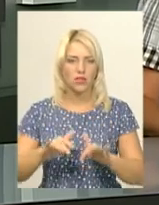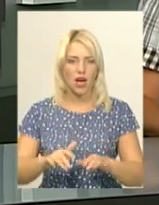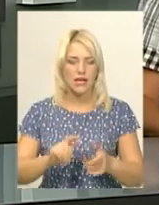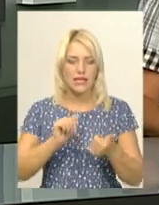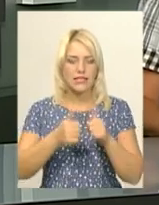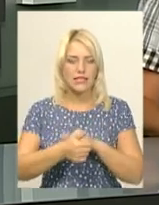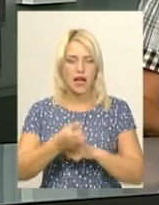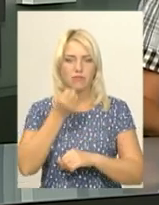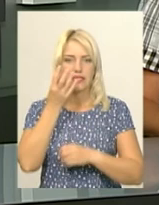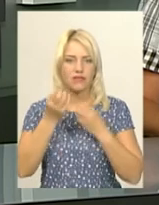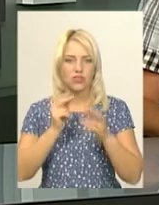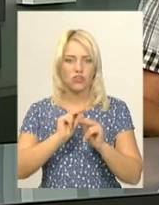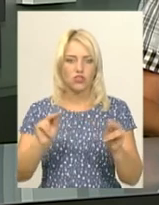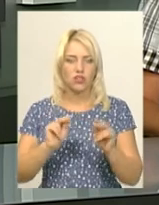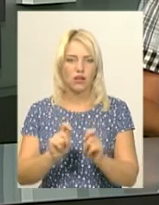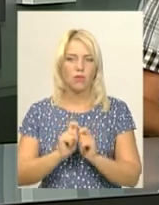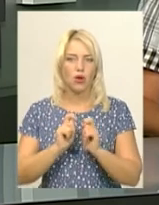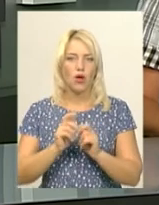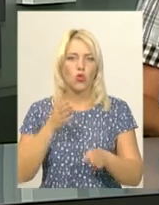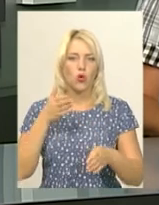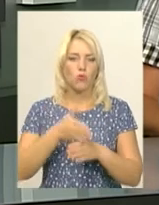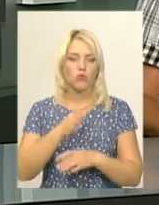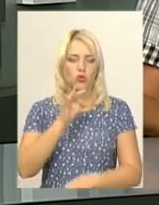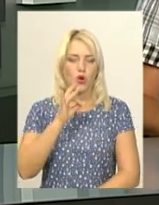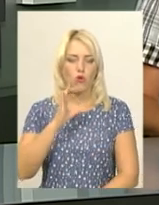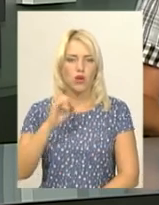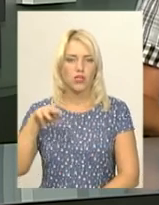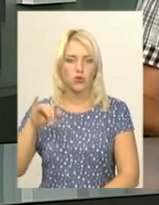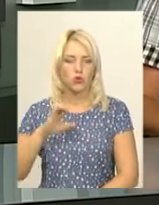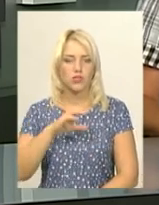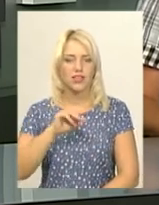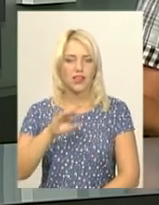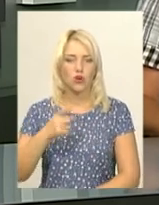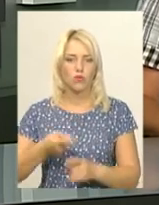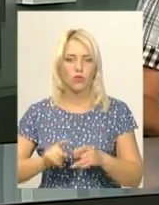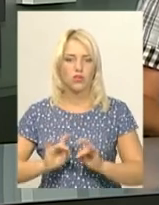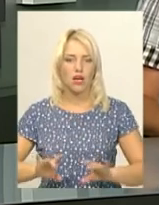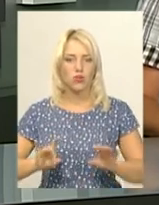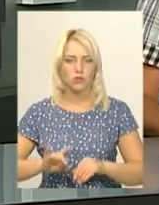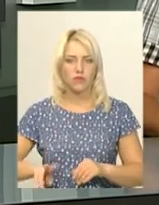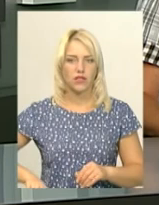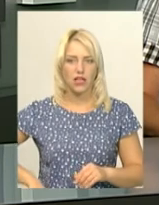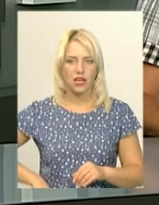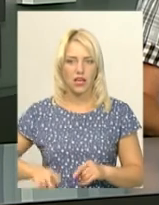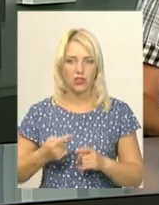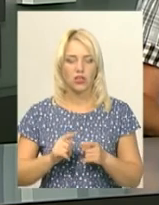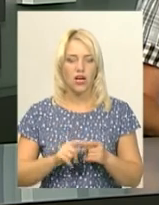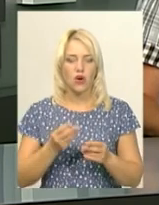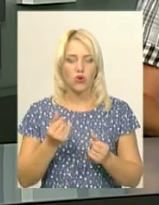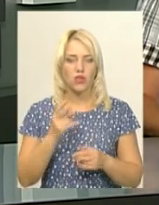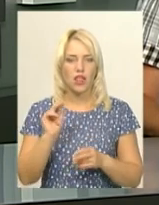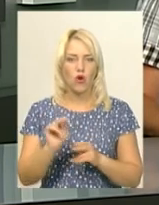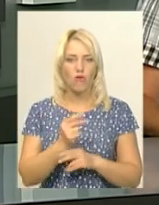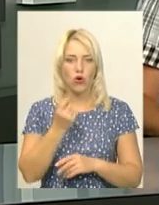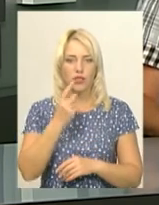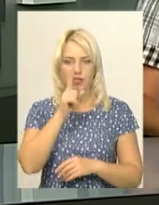букетів квітів вчителям «Допоможи Оресту Ситяку». Про це розповів директор навчального закладу Олег Сивицький. Гроші на лікування 11